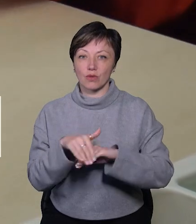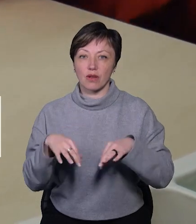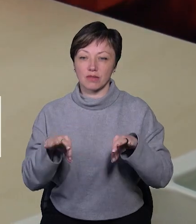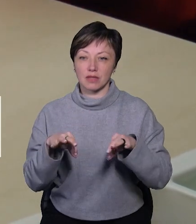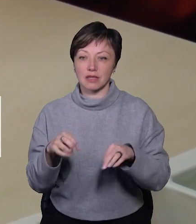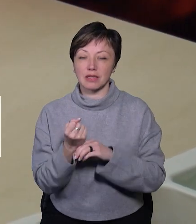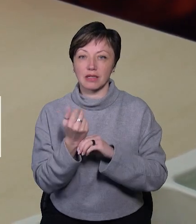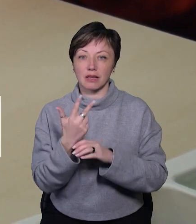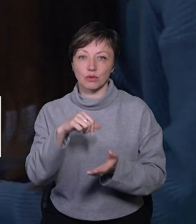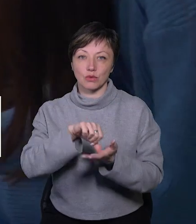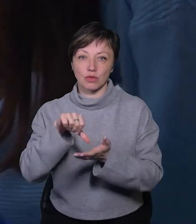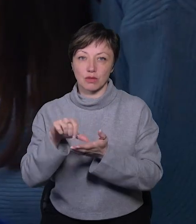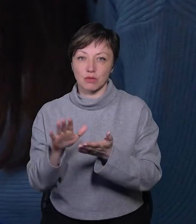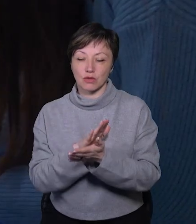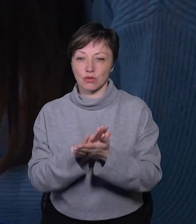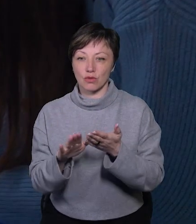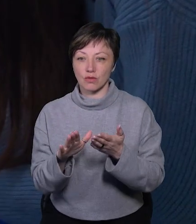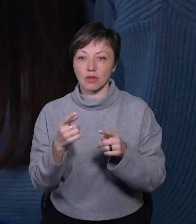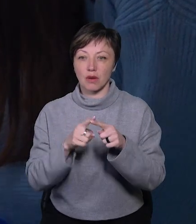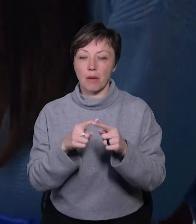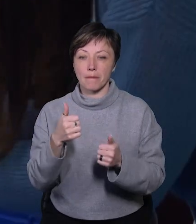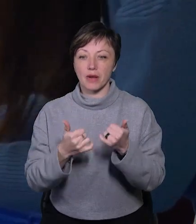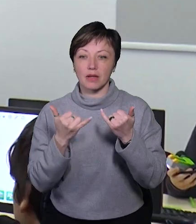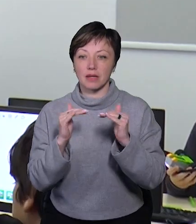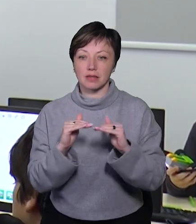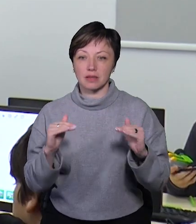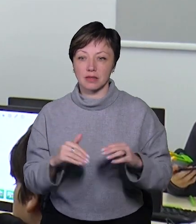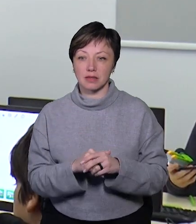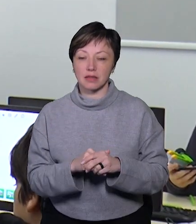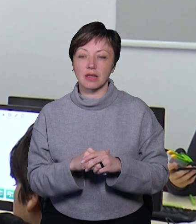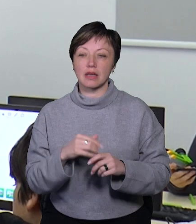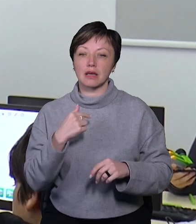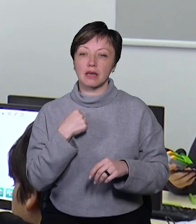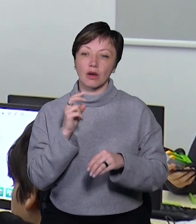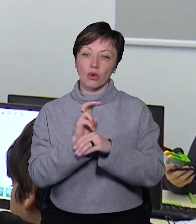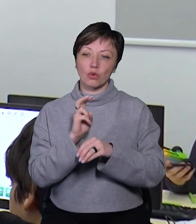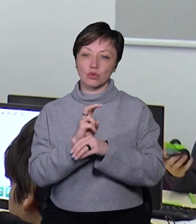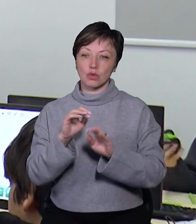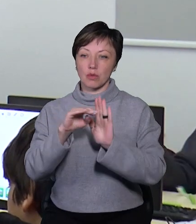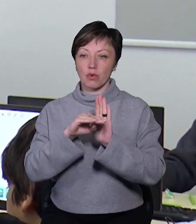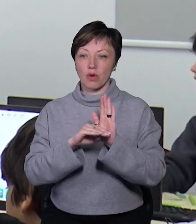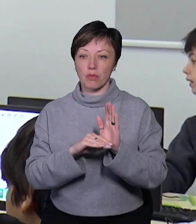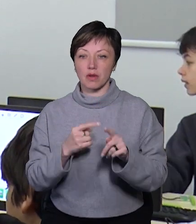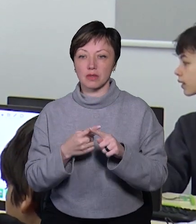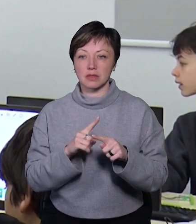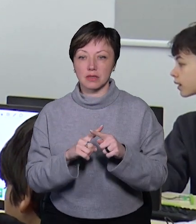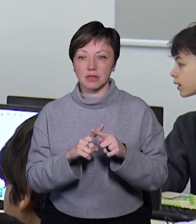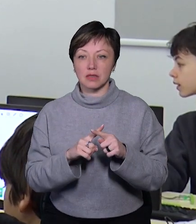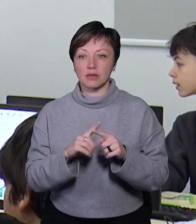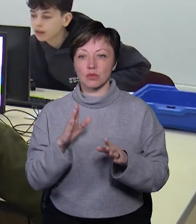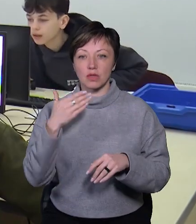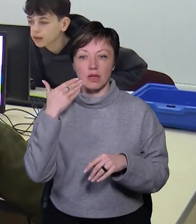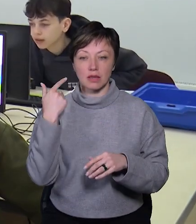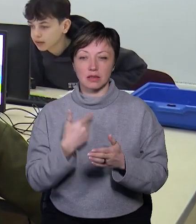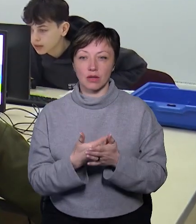Він один з 13-ти учасників безкоштовного стем-марафону для школярів. Я хожу на програмуванні і мені це залишує, мені це буде